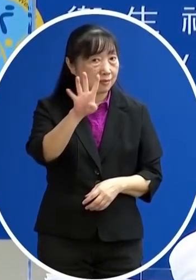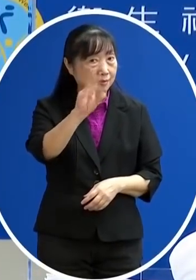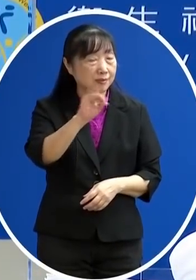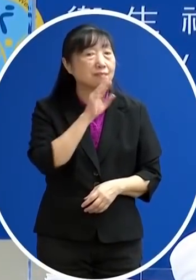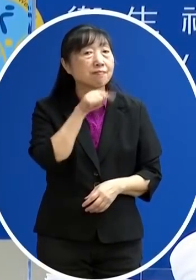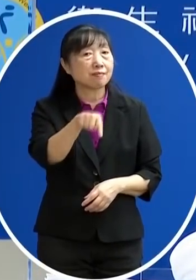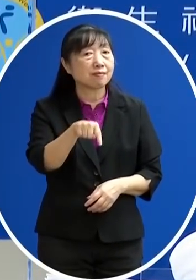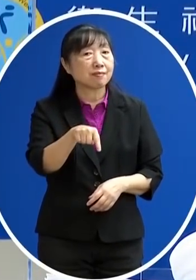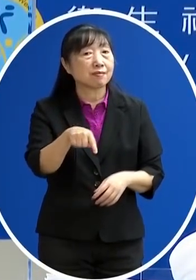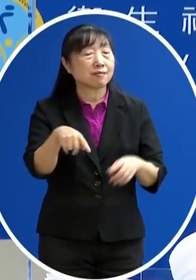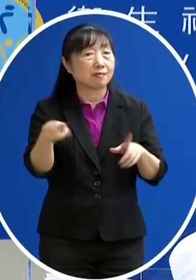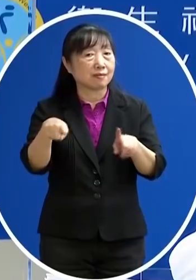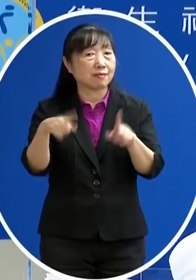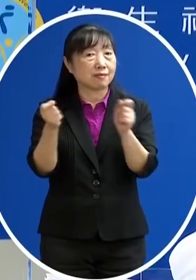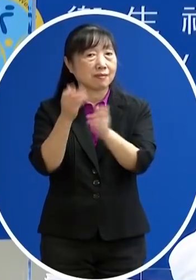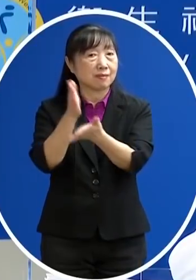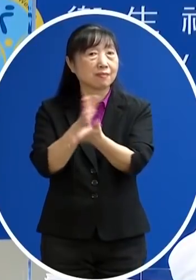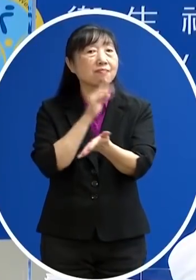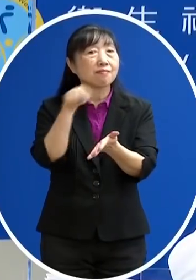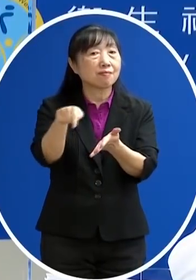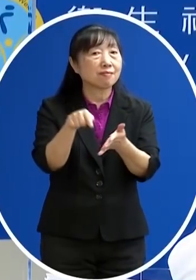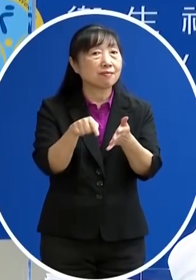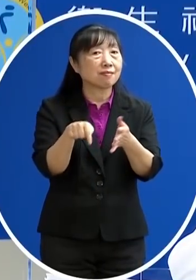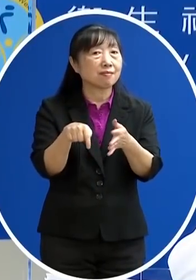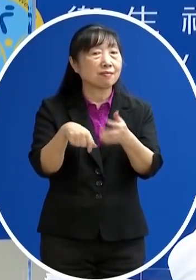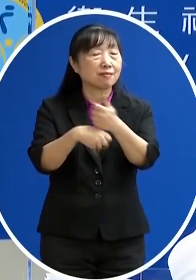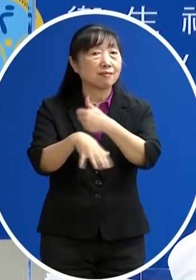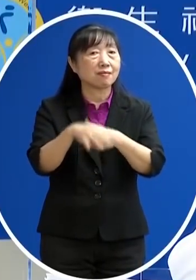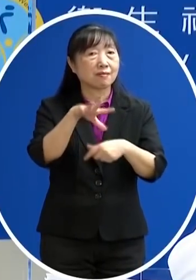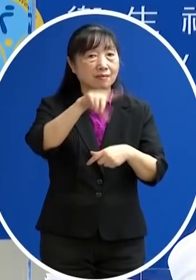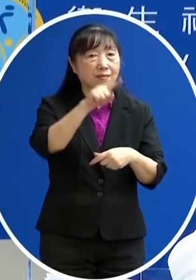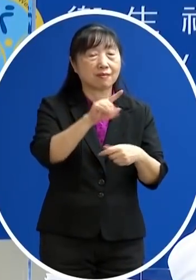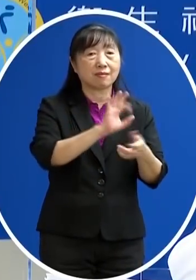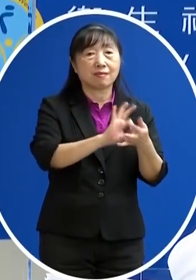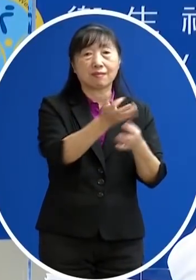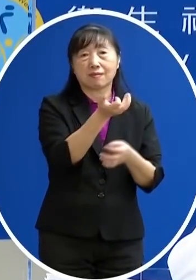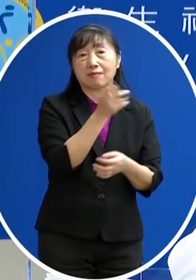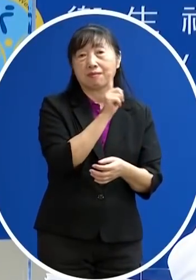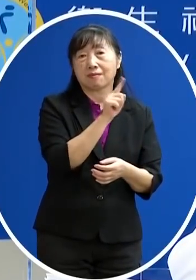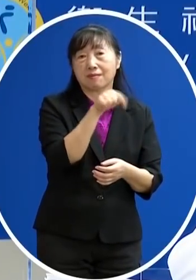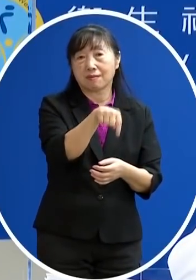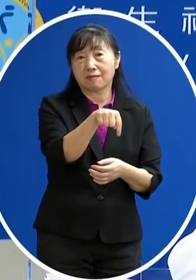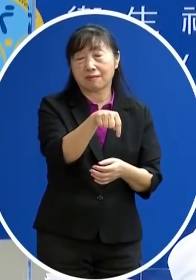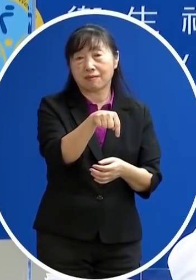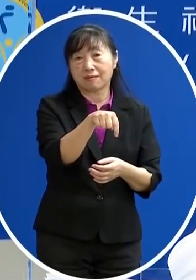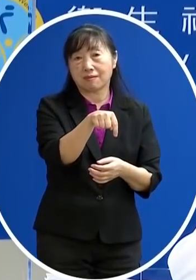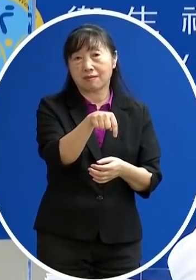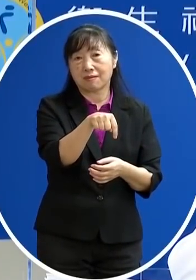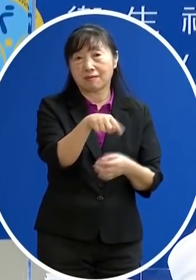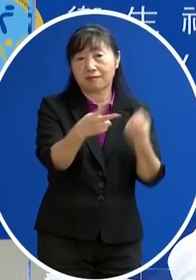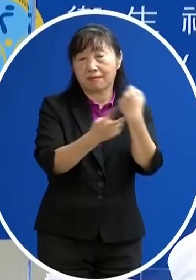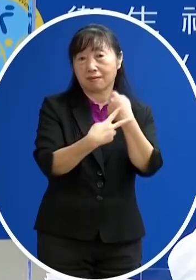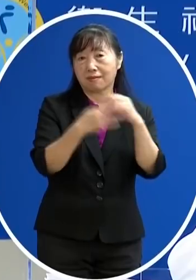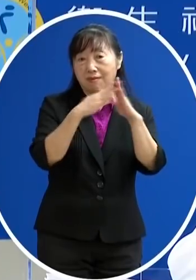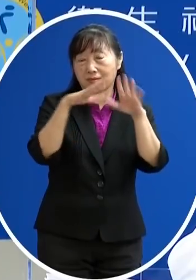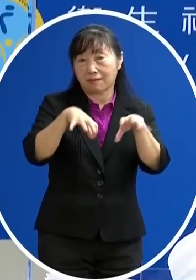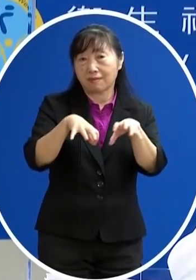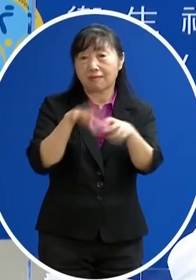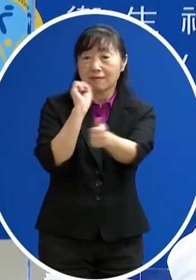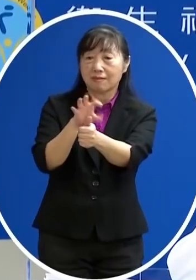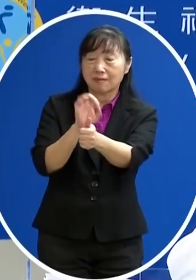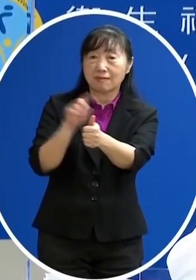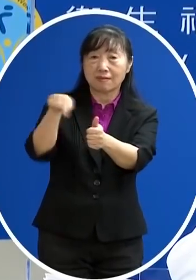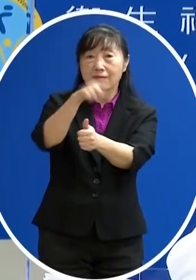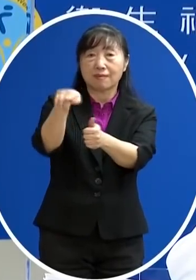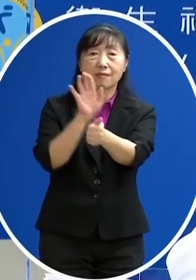先佔不用這個系統啦所以我們會先用這個剛剛講的就是臨理的一個催重的系